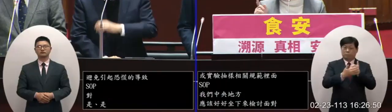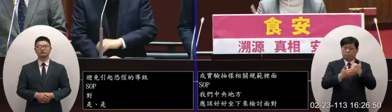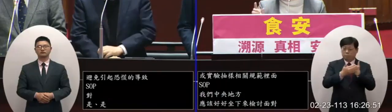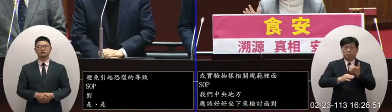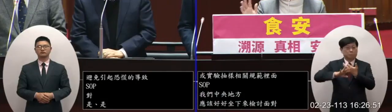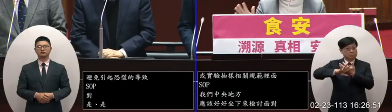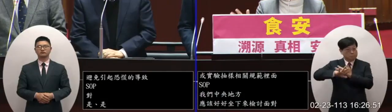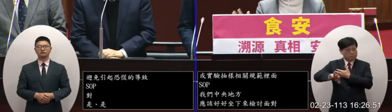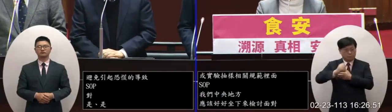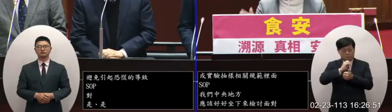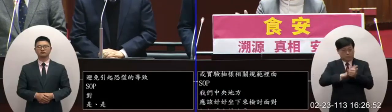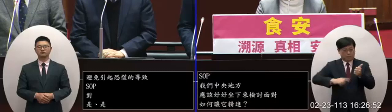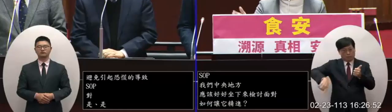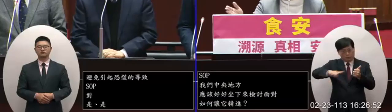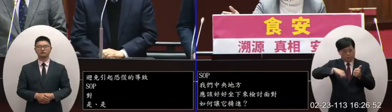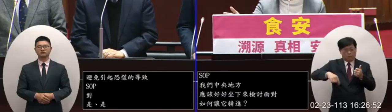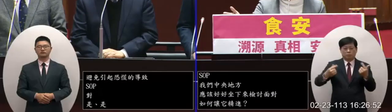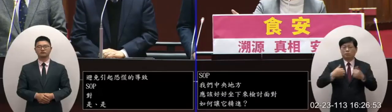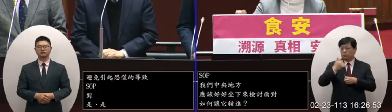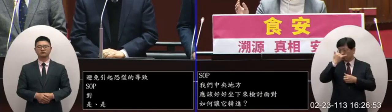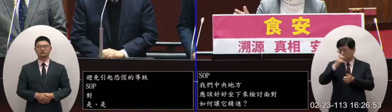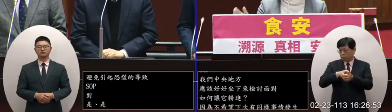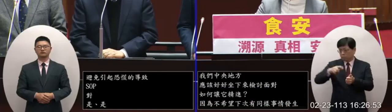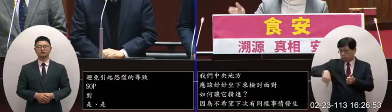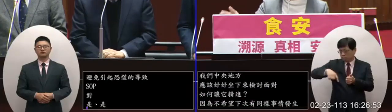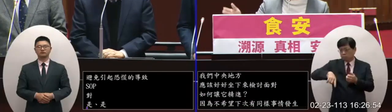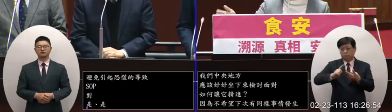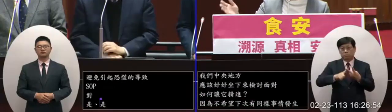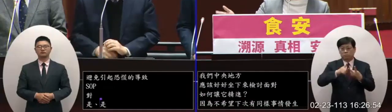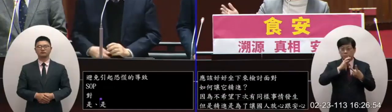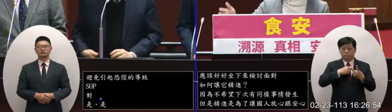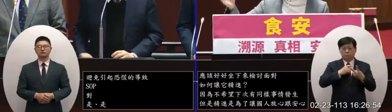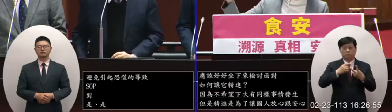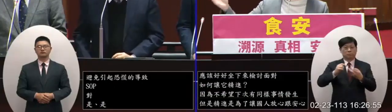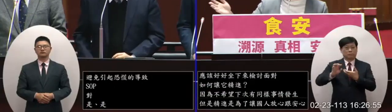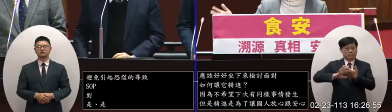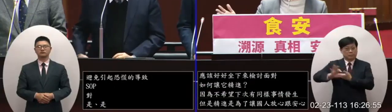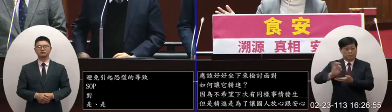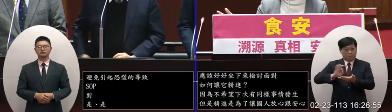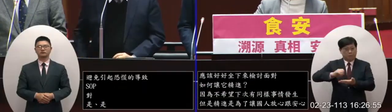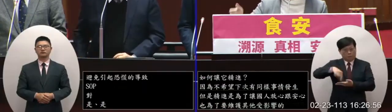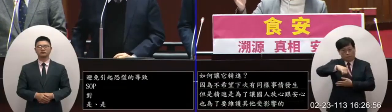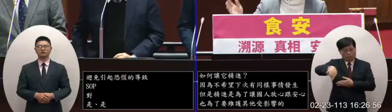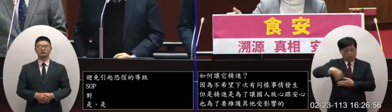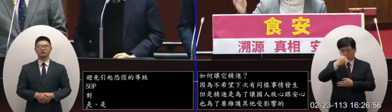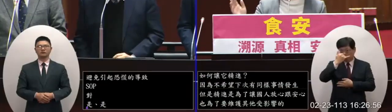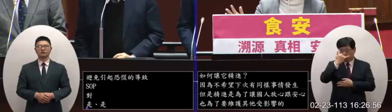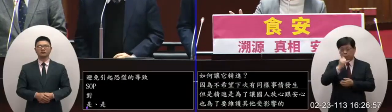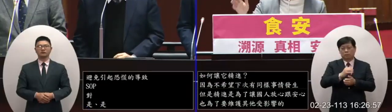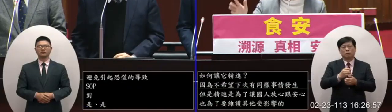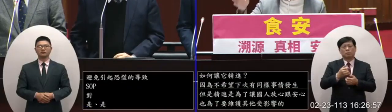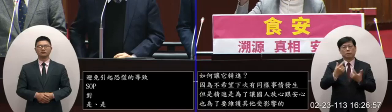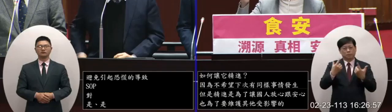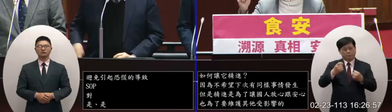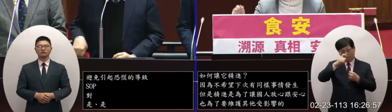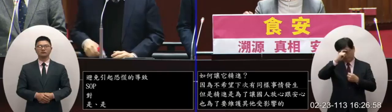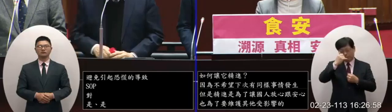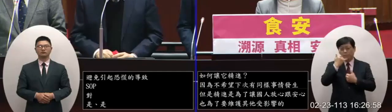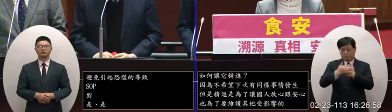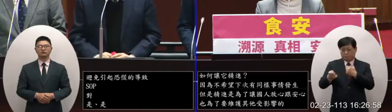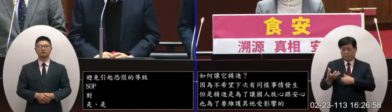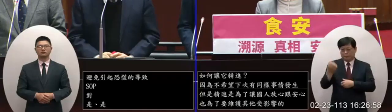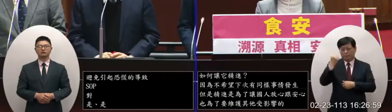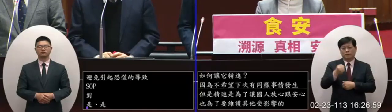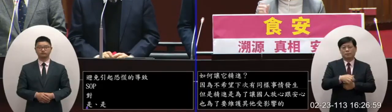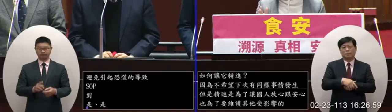其他受影響的譬如說豬農譬如說肉品市場相關的產業我們也是為了要維護他們的這個